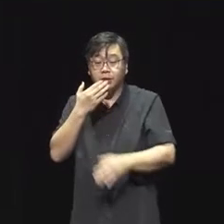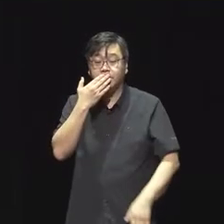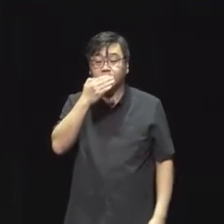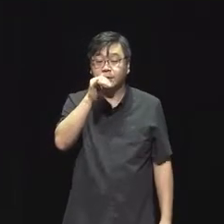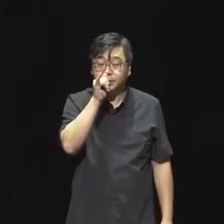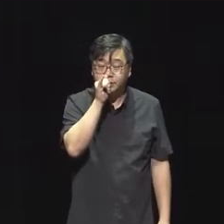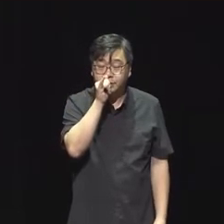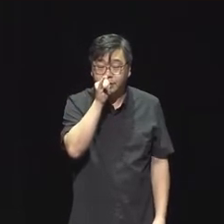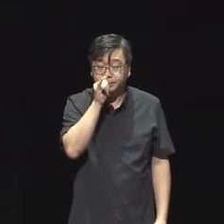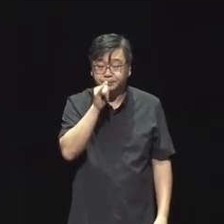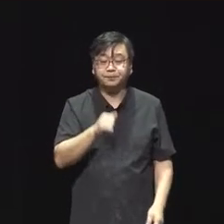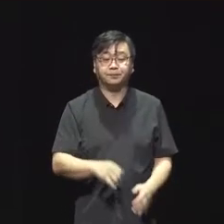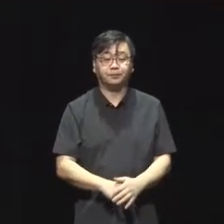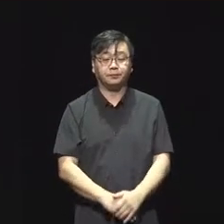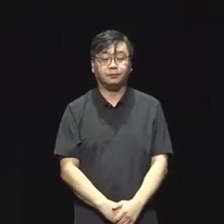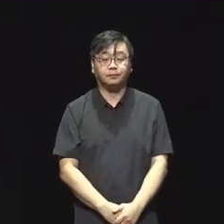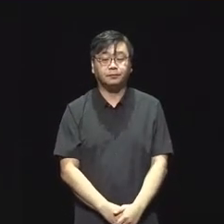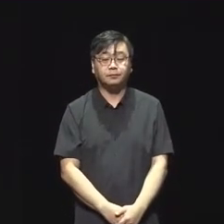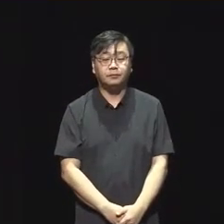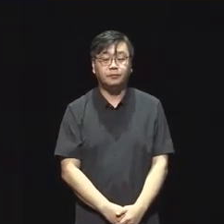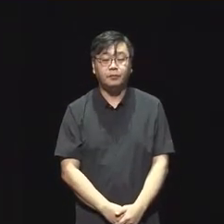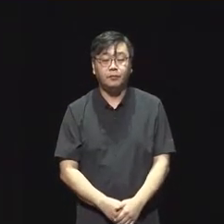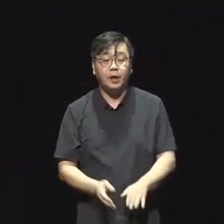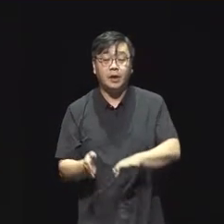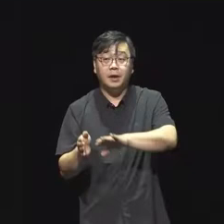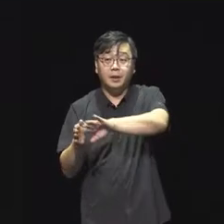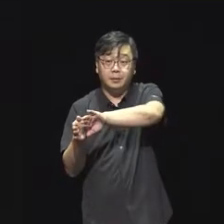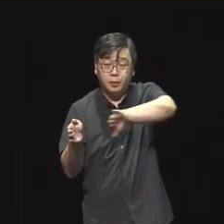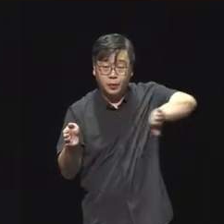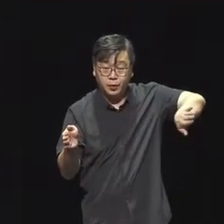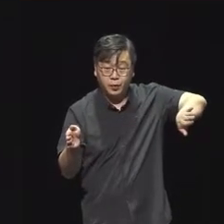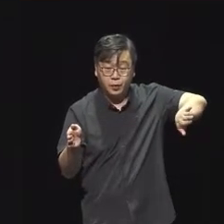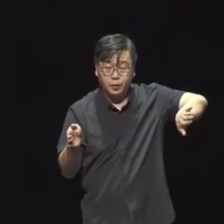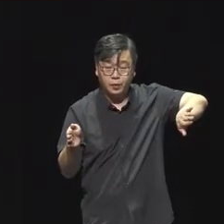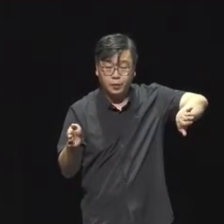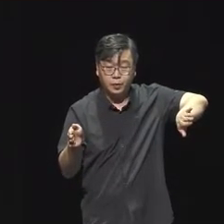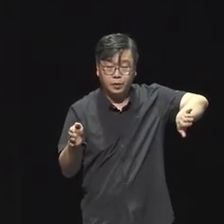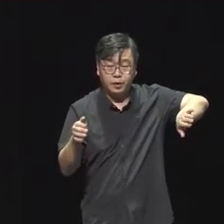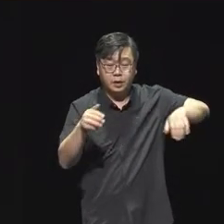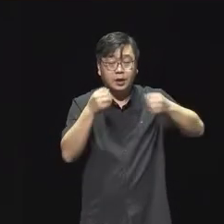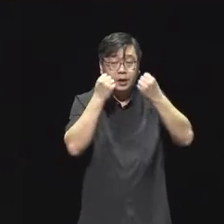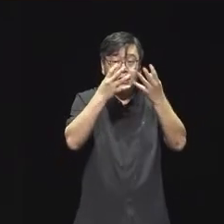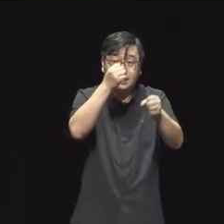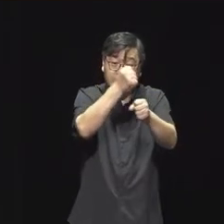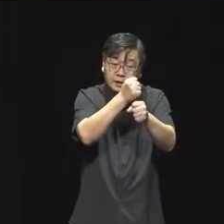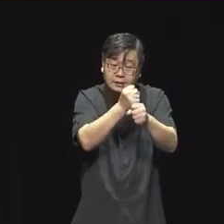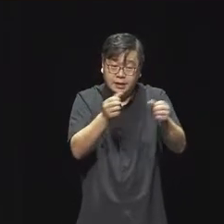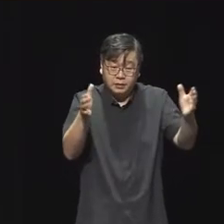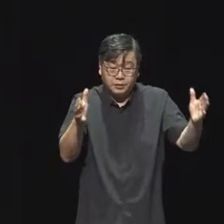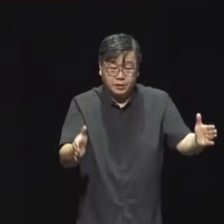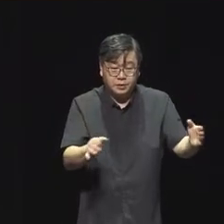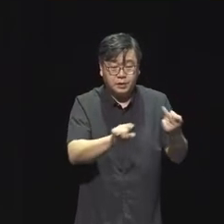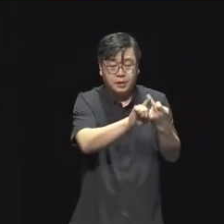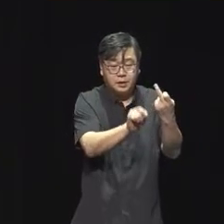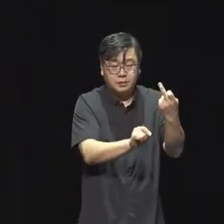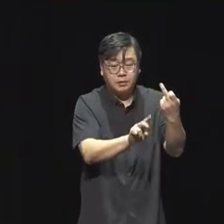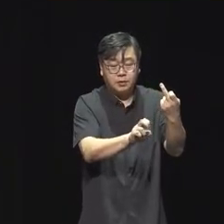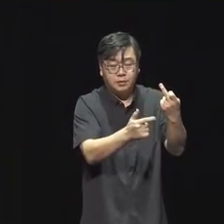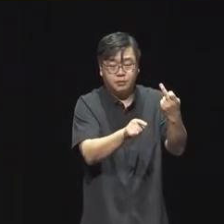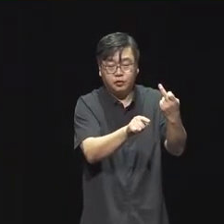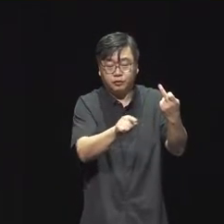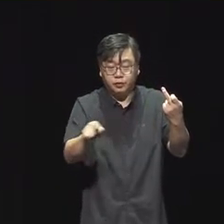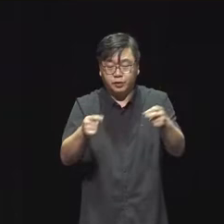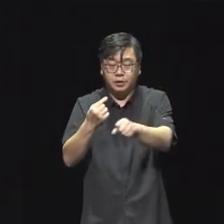11월 4일 금요일까지 신청을 받고요 다른 창작 단계별 지원 사업은 올해 12월 26일 지원을 시작하여